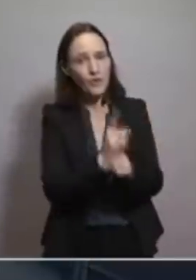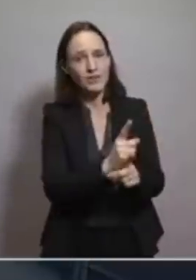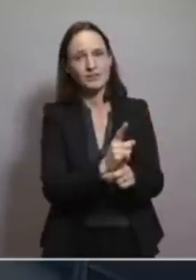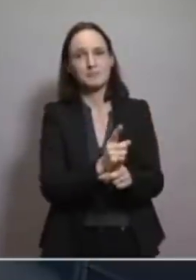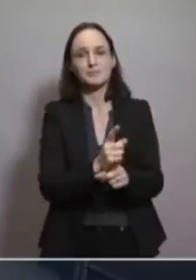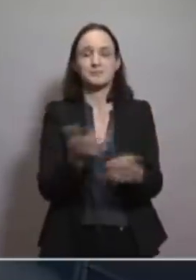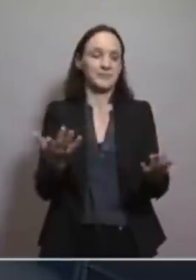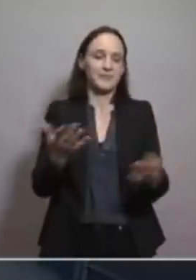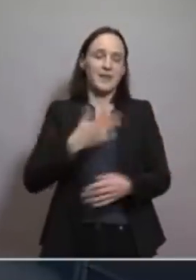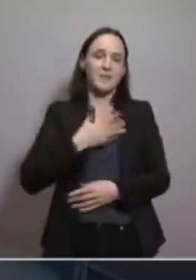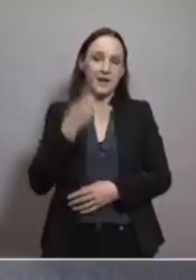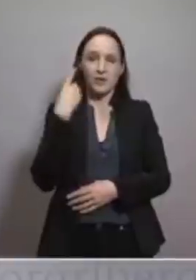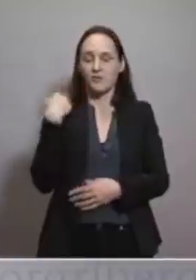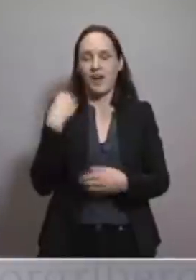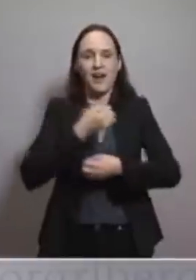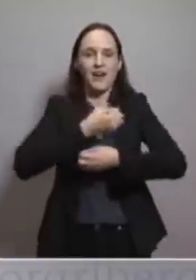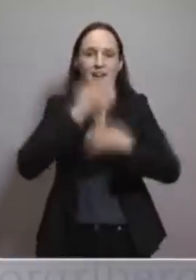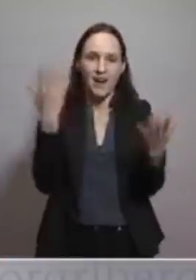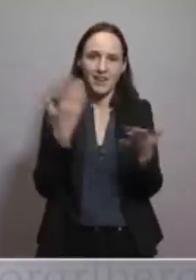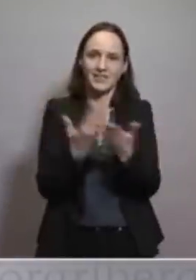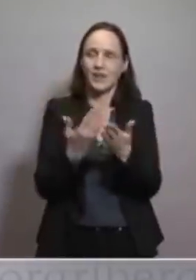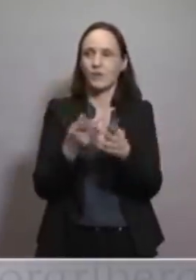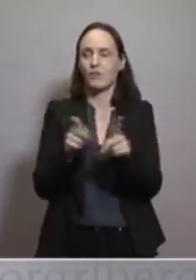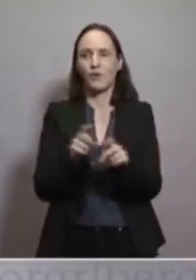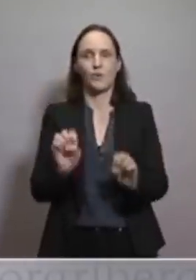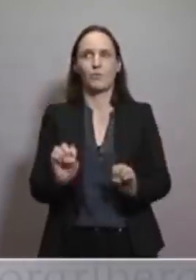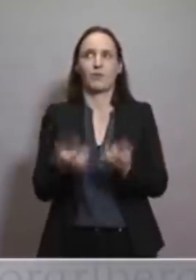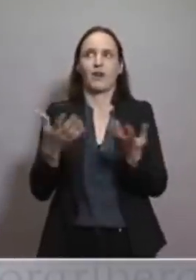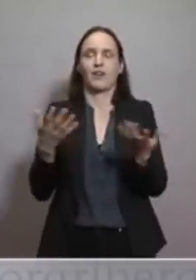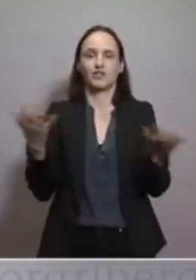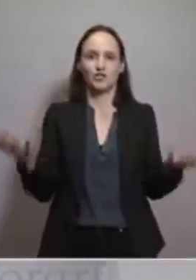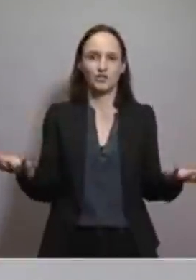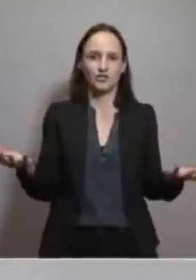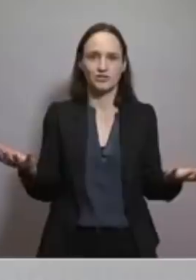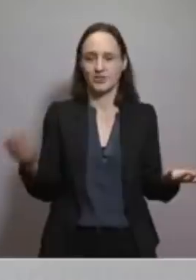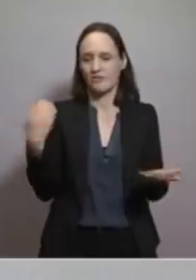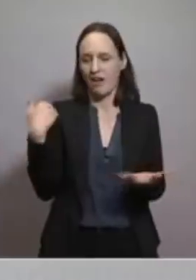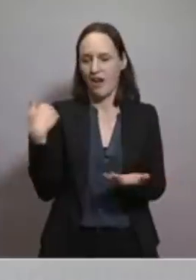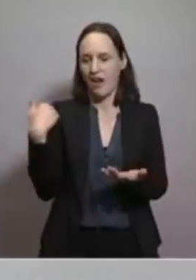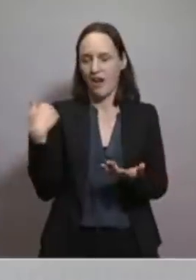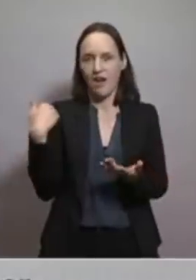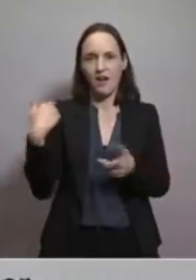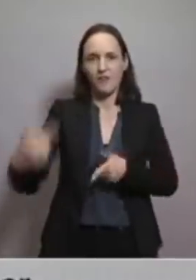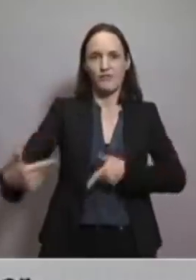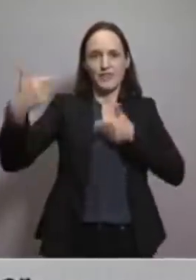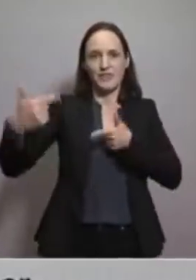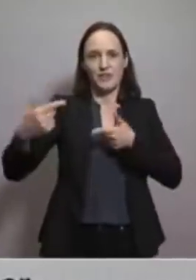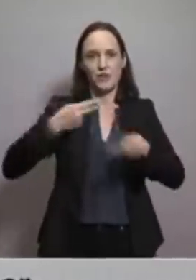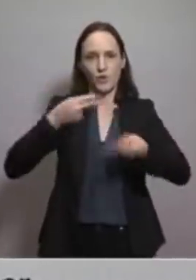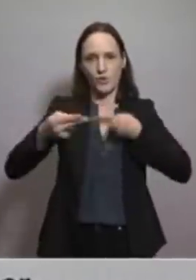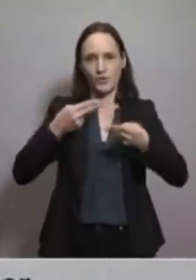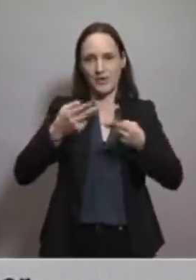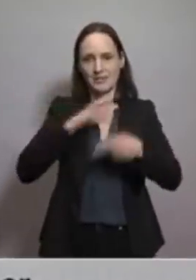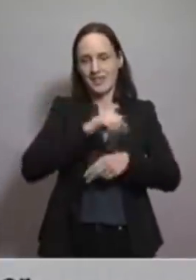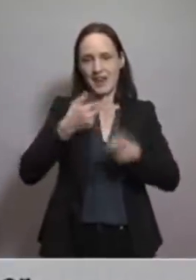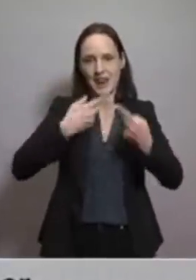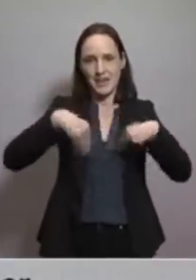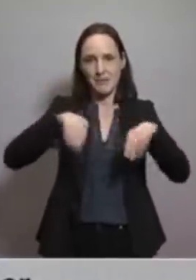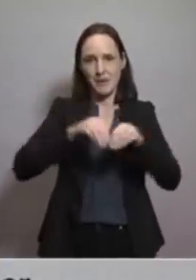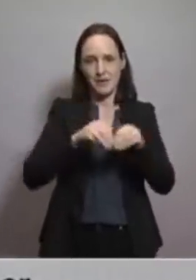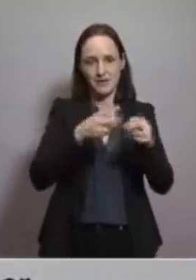war die Sache eigentlich klar, deswegen auch ein wenig überrascht, weil wir hatten vor kurzem eine Videokonferenz mit allen Gemeinden vor ein paar Tagen.